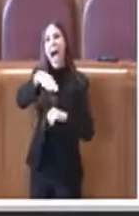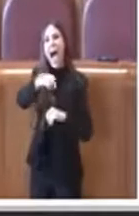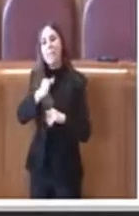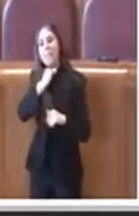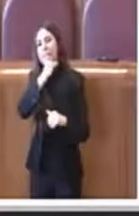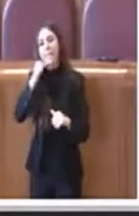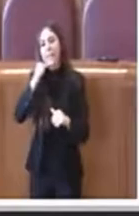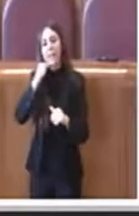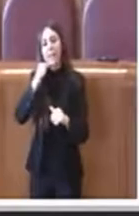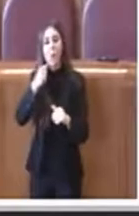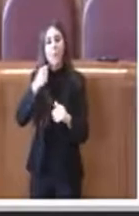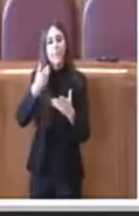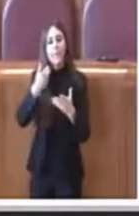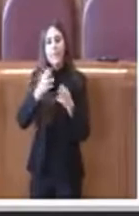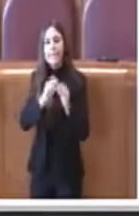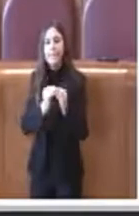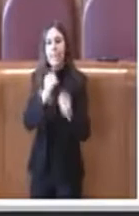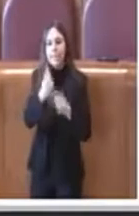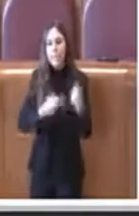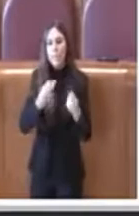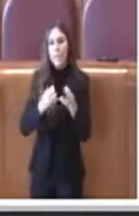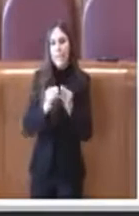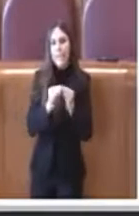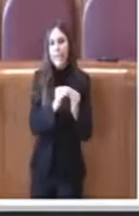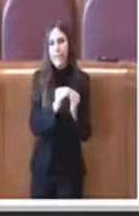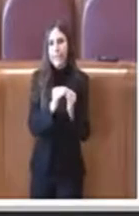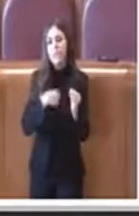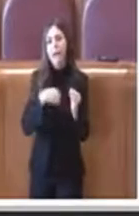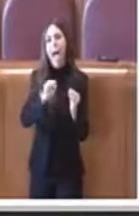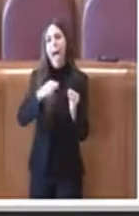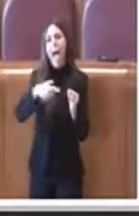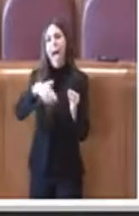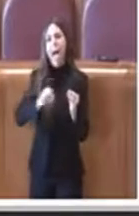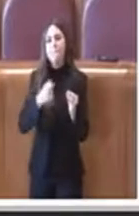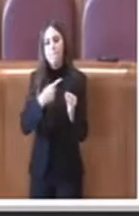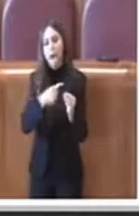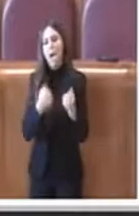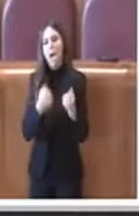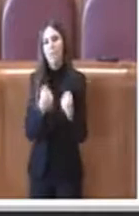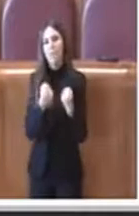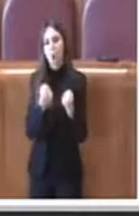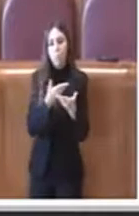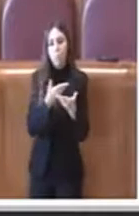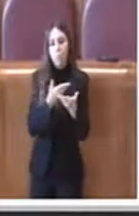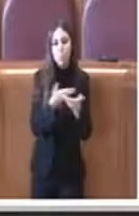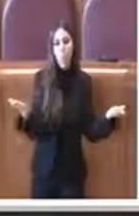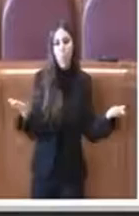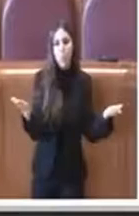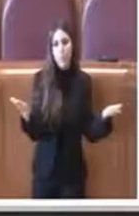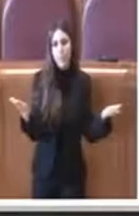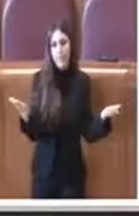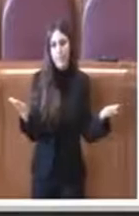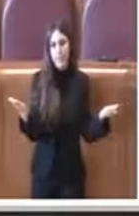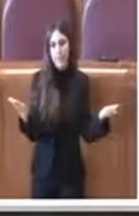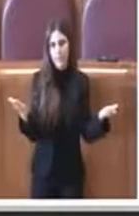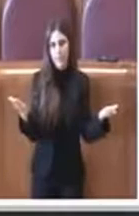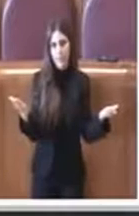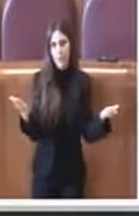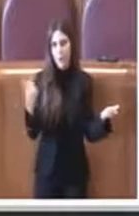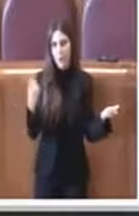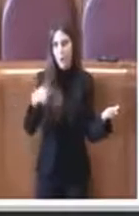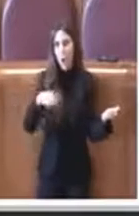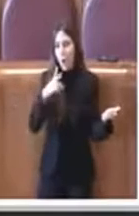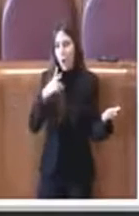questa situazione tenere Ama solida pubblica perché di questo noi stiamo